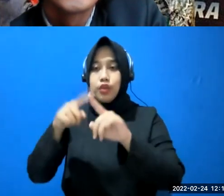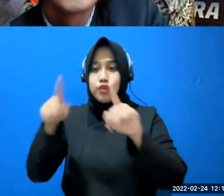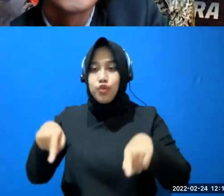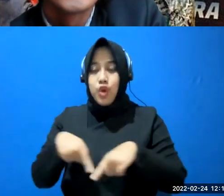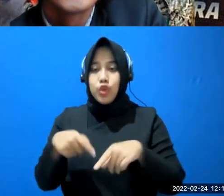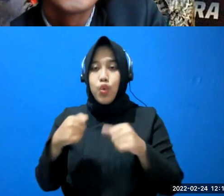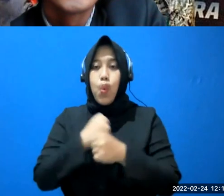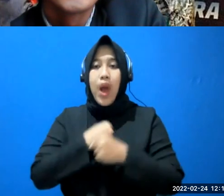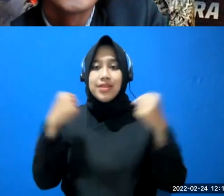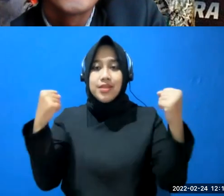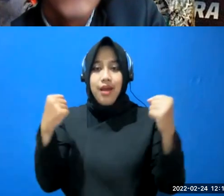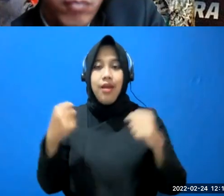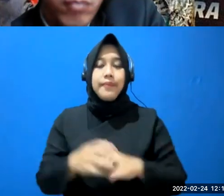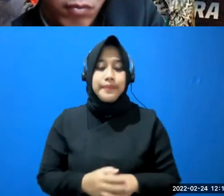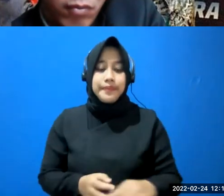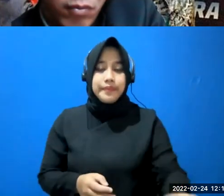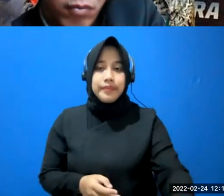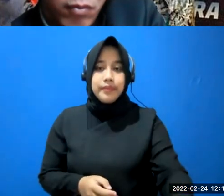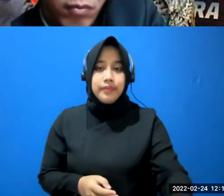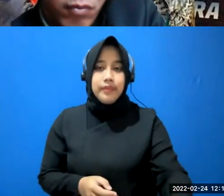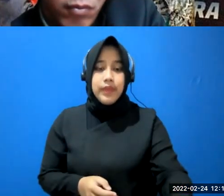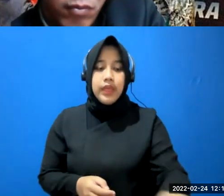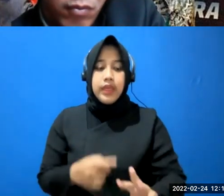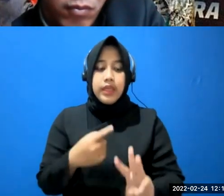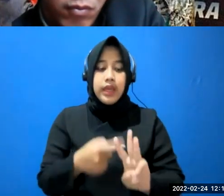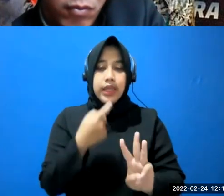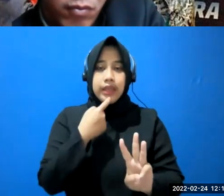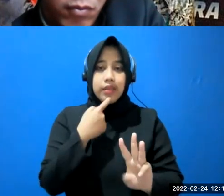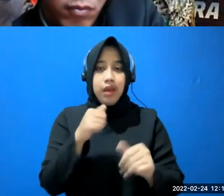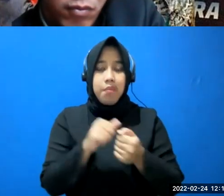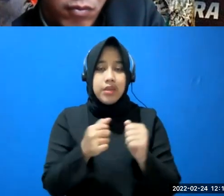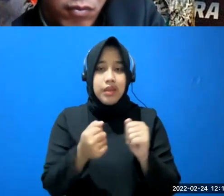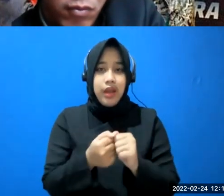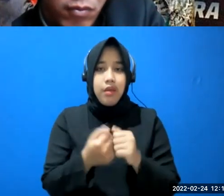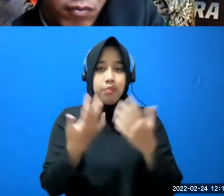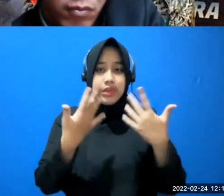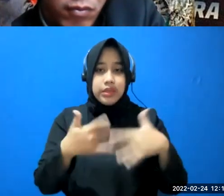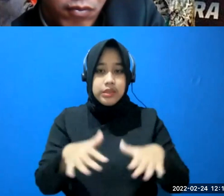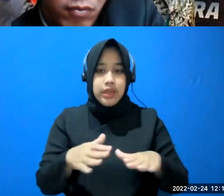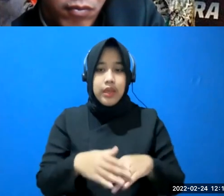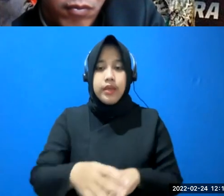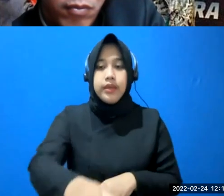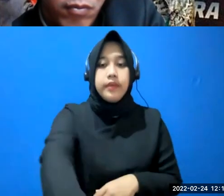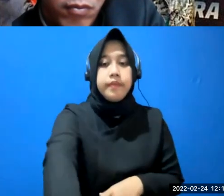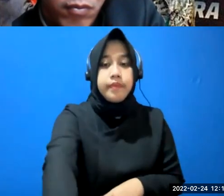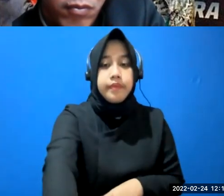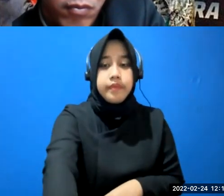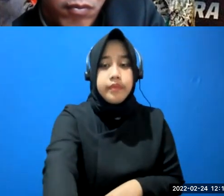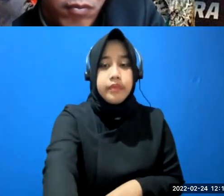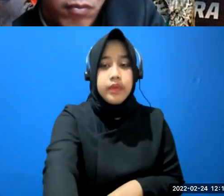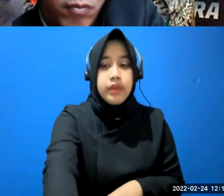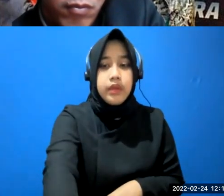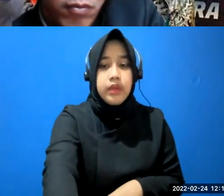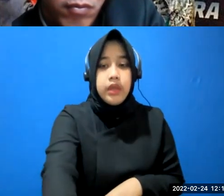untuk yang ketiga soal mengatasi handicap kalau dengan kayak gini ini masalahnya